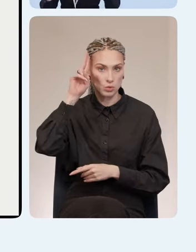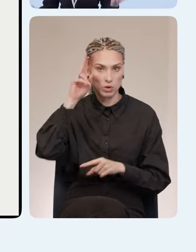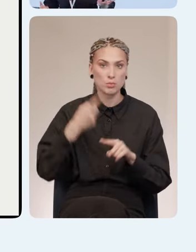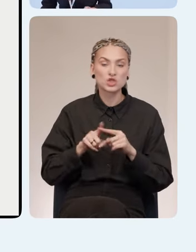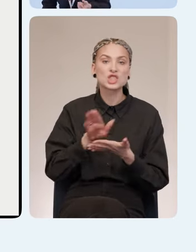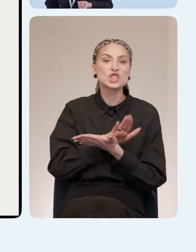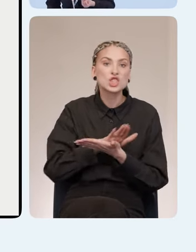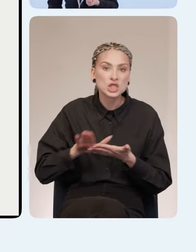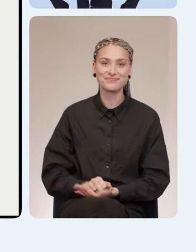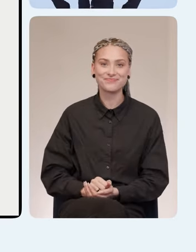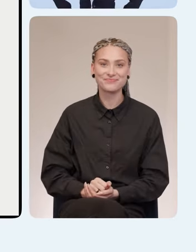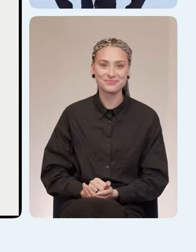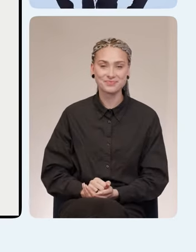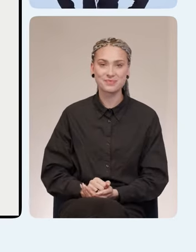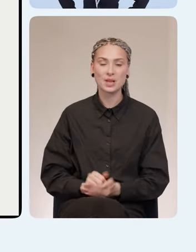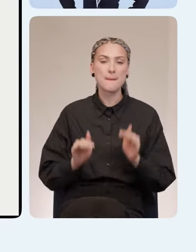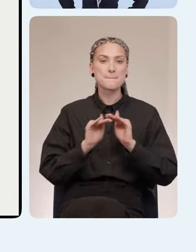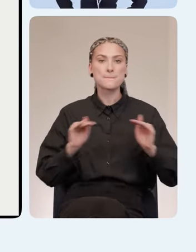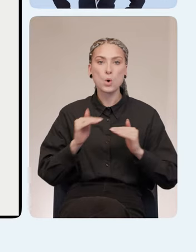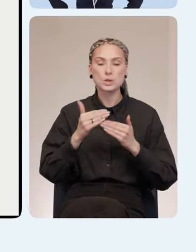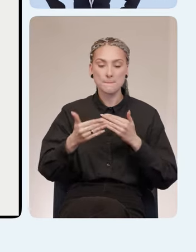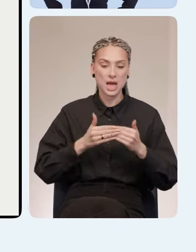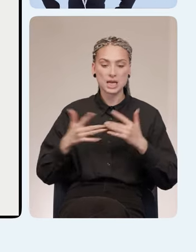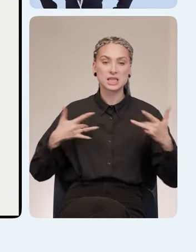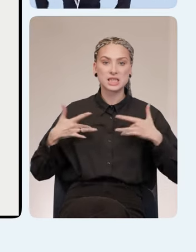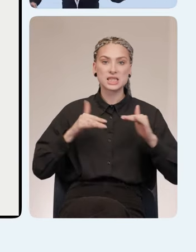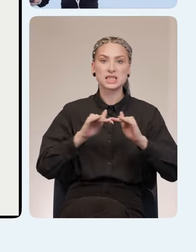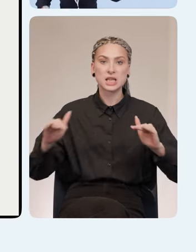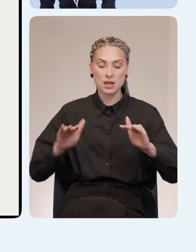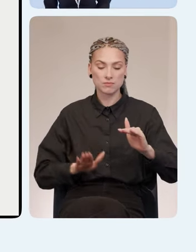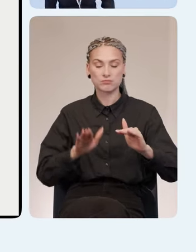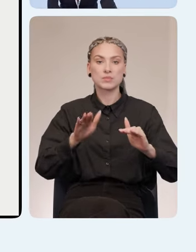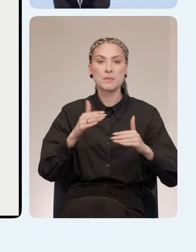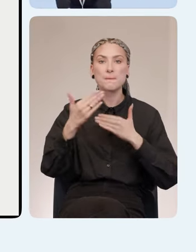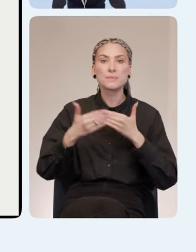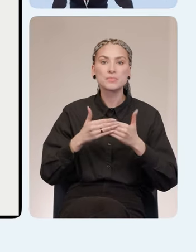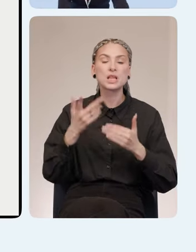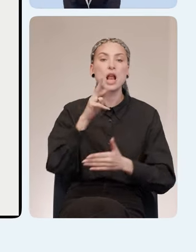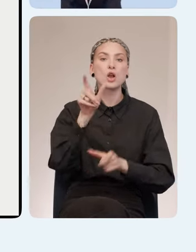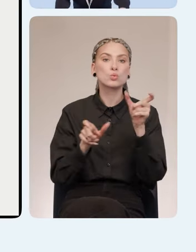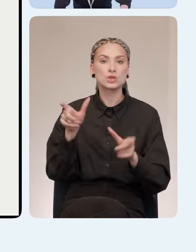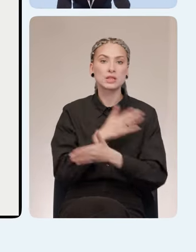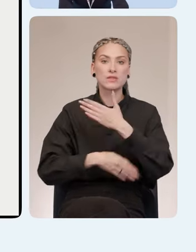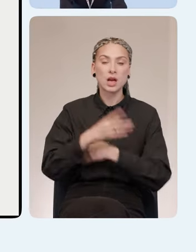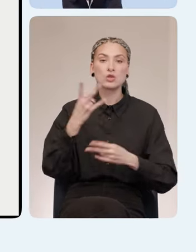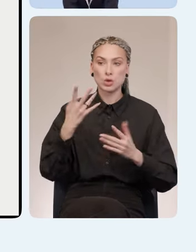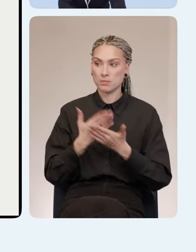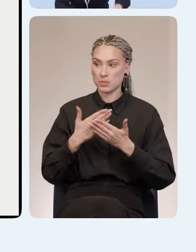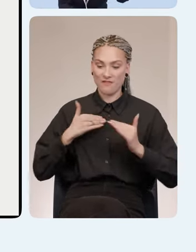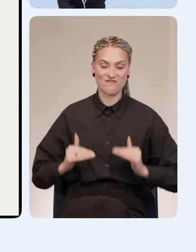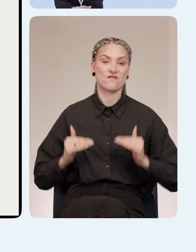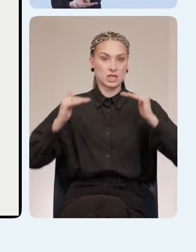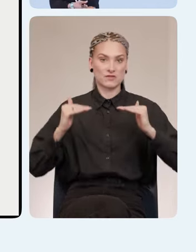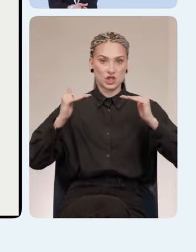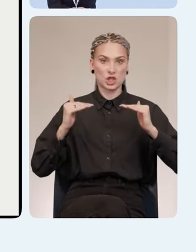чистоту важно поддерживать. Подиумы перед сценами для гостей с инвалидностью. Что это такое? Это примерно такое же возвышение, на котором я сейчас стою.